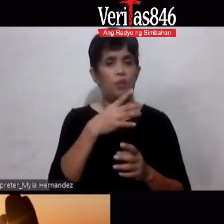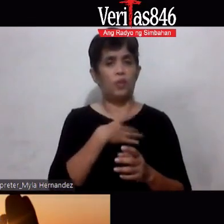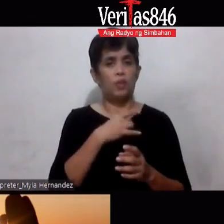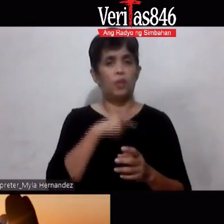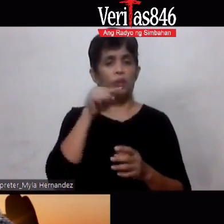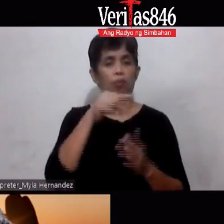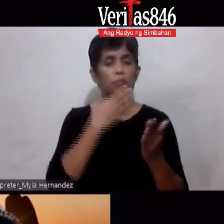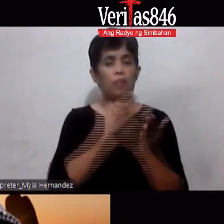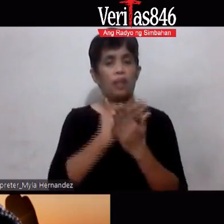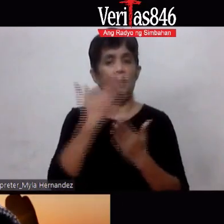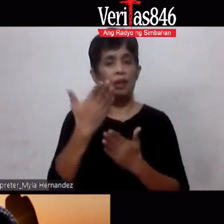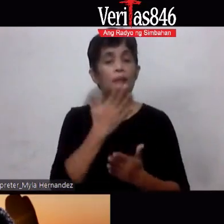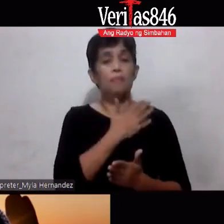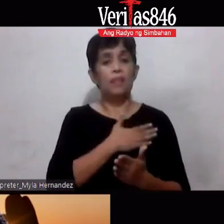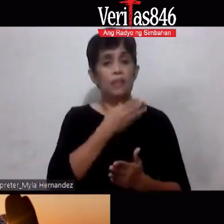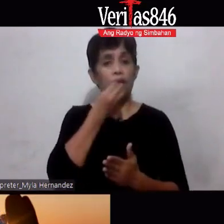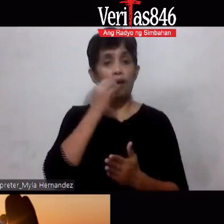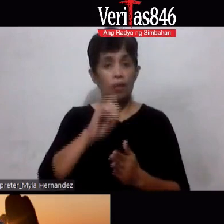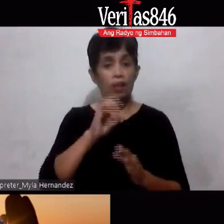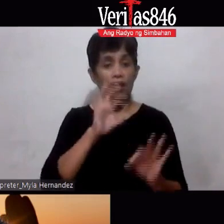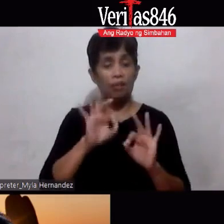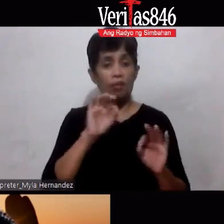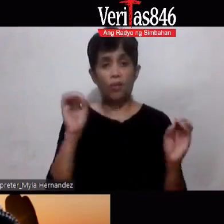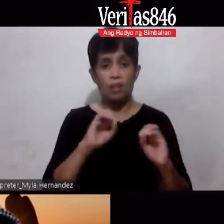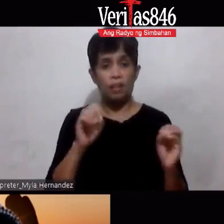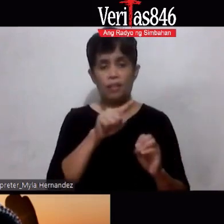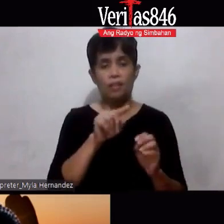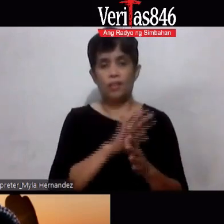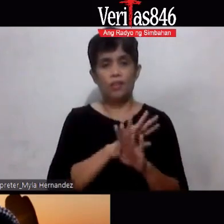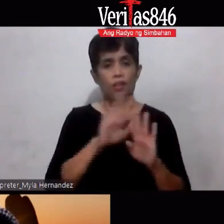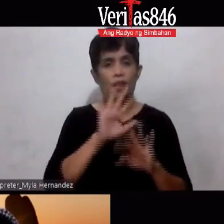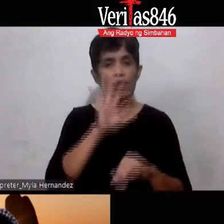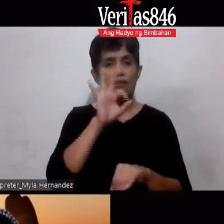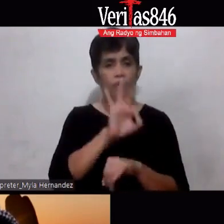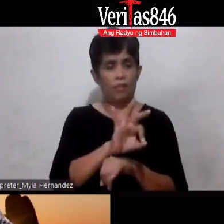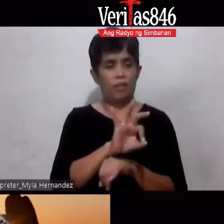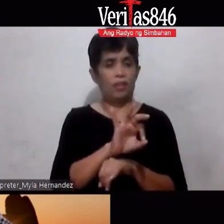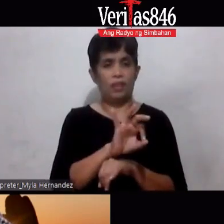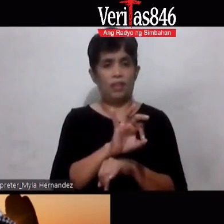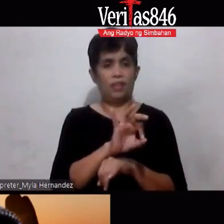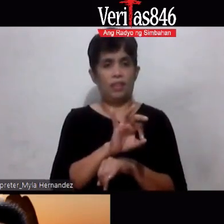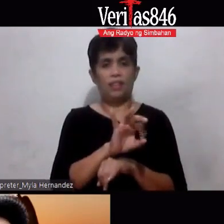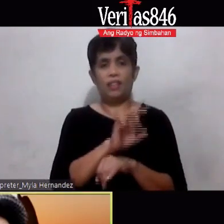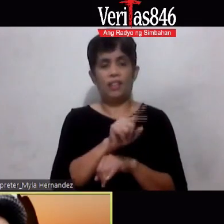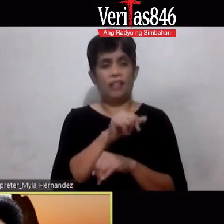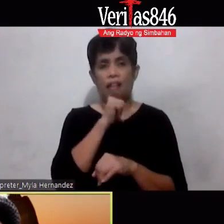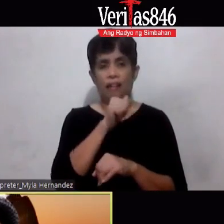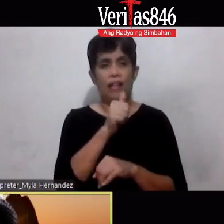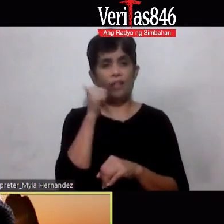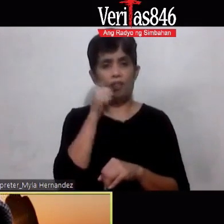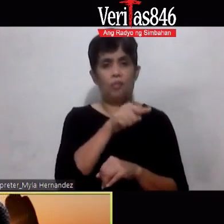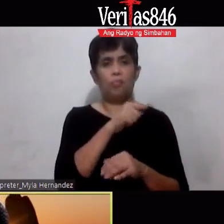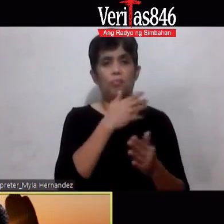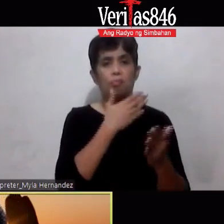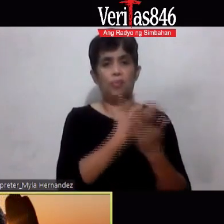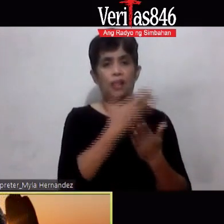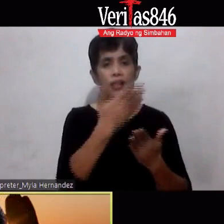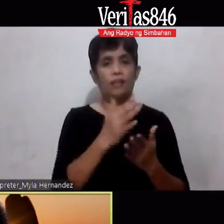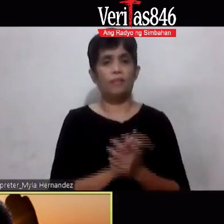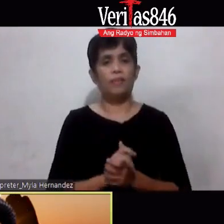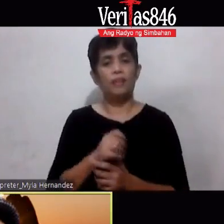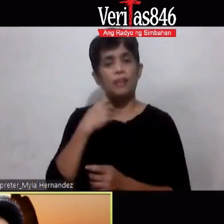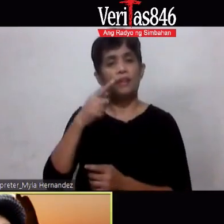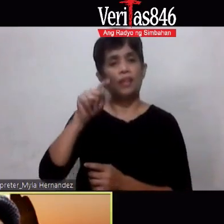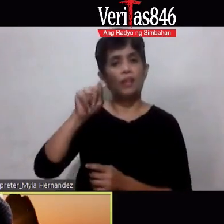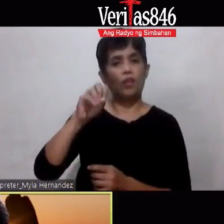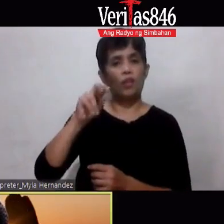okay paki-order kung wala kayo pero wag niyong pilitin yung hindi ko binibili okay yan din ang sabi ni Tony Bistan hello brother